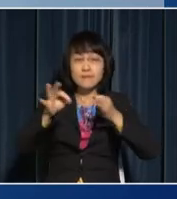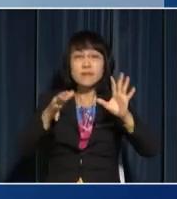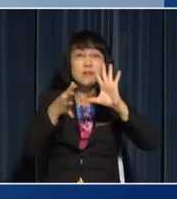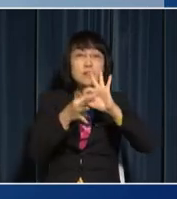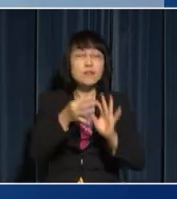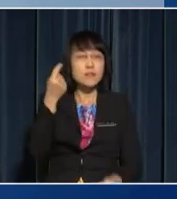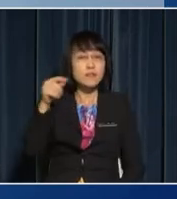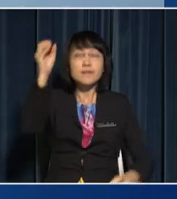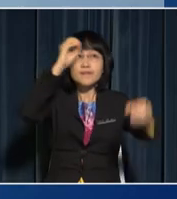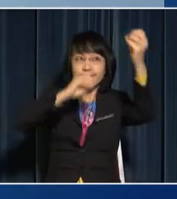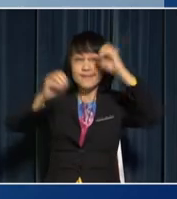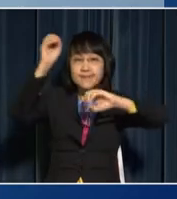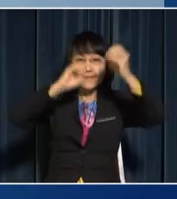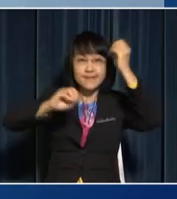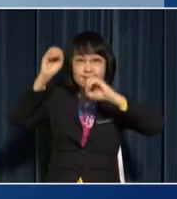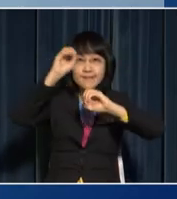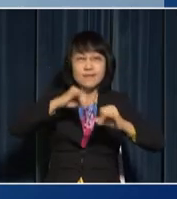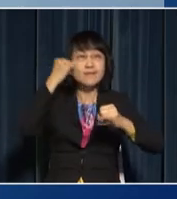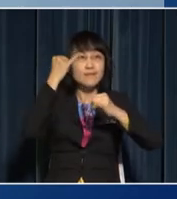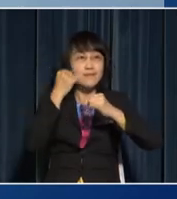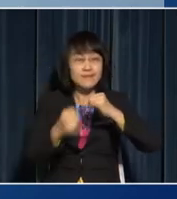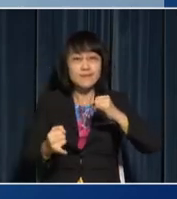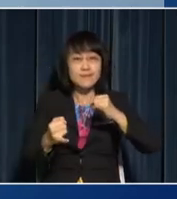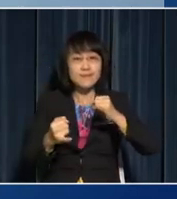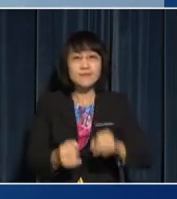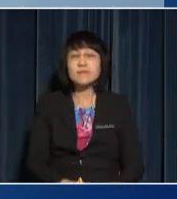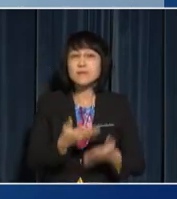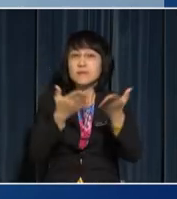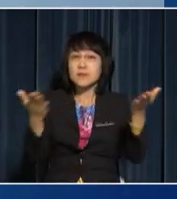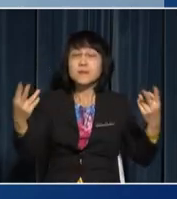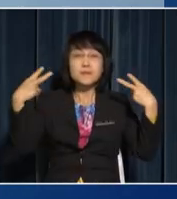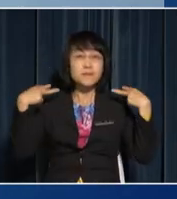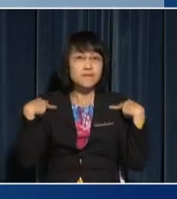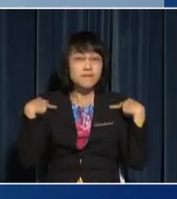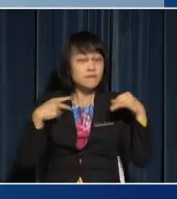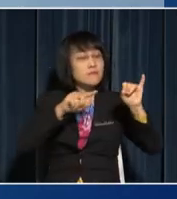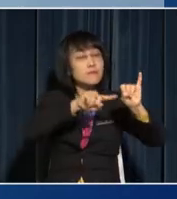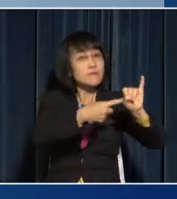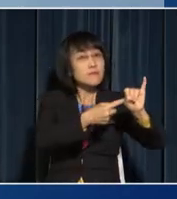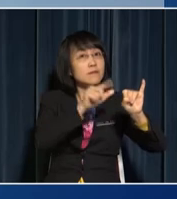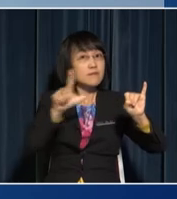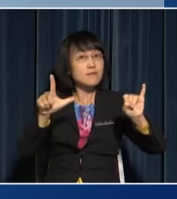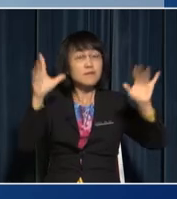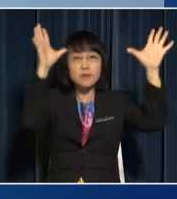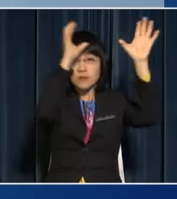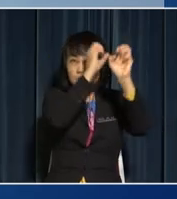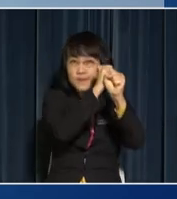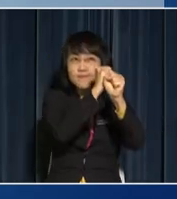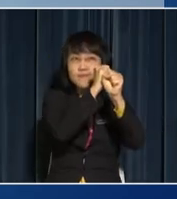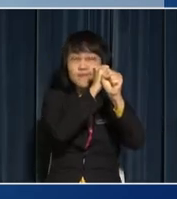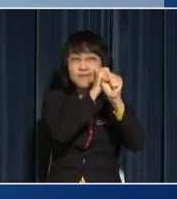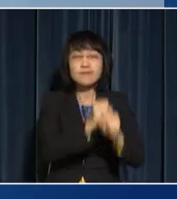explanation of the observation Lastly, you will have an initial conclusion